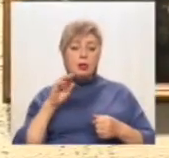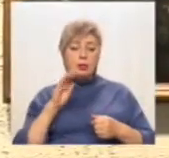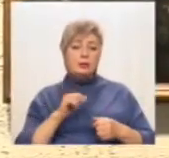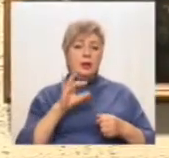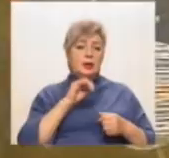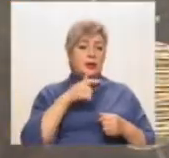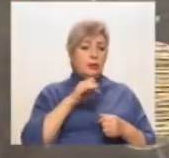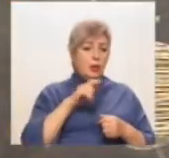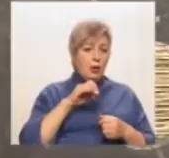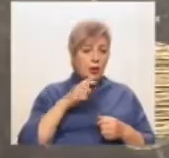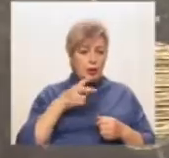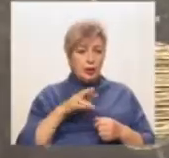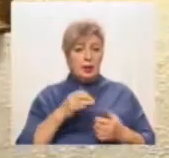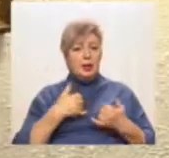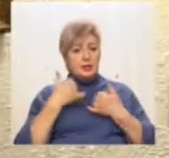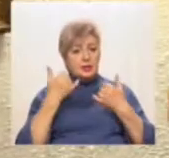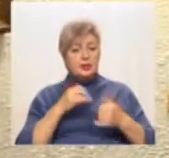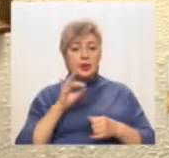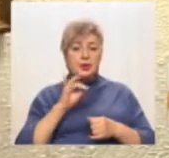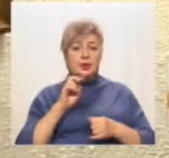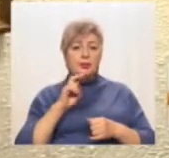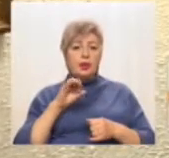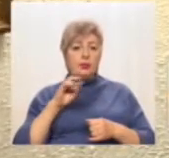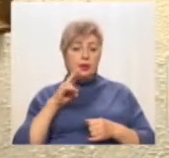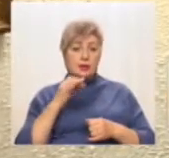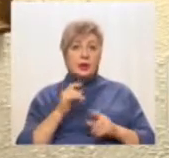присвячені Олені Блавацькій. «Чому козаки?